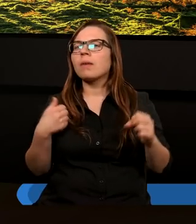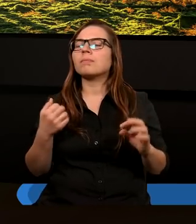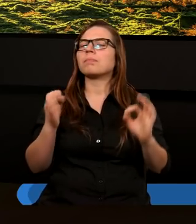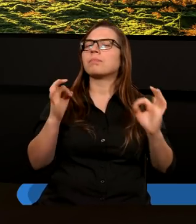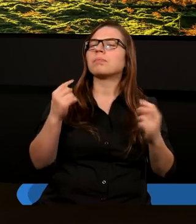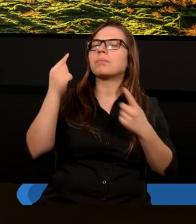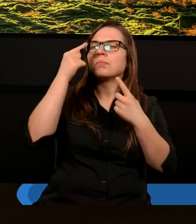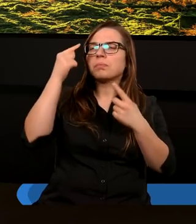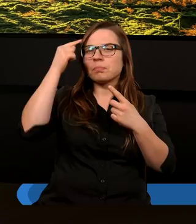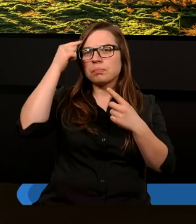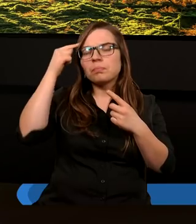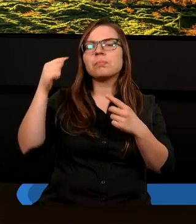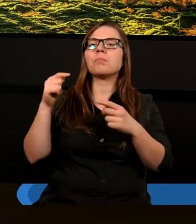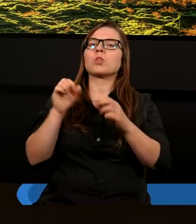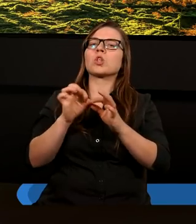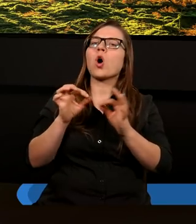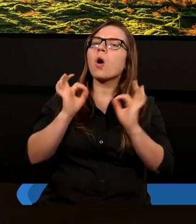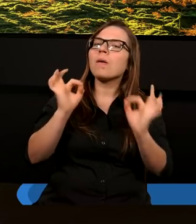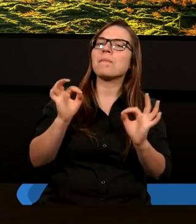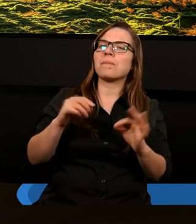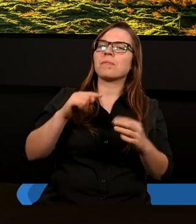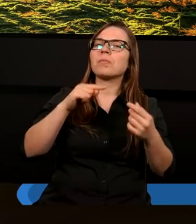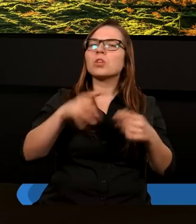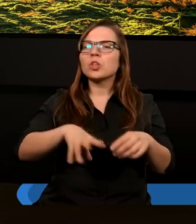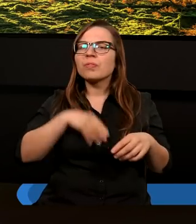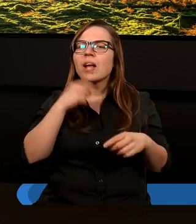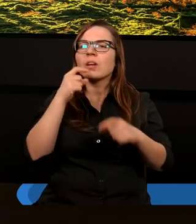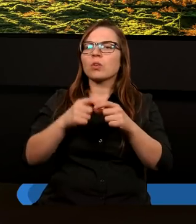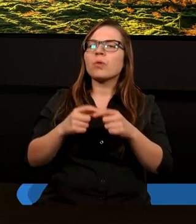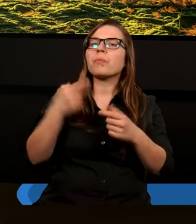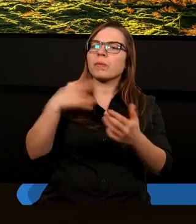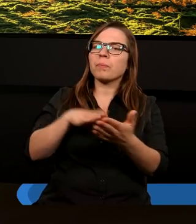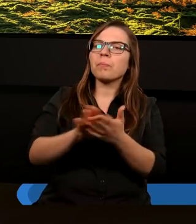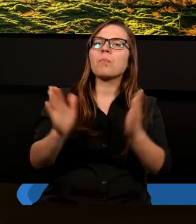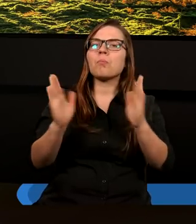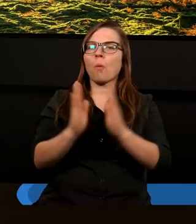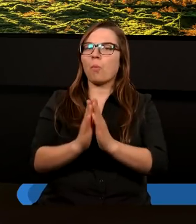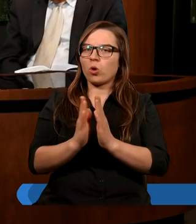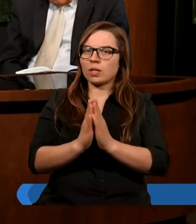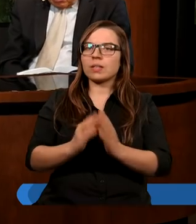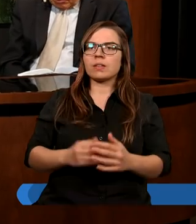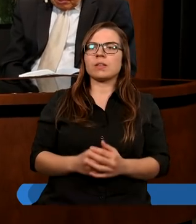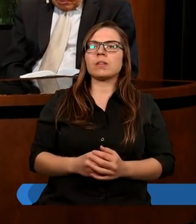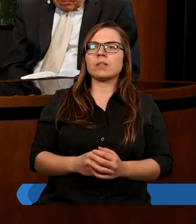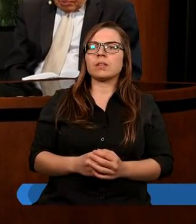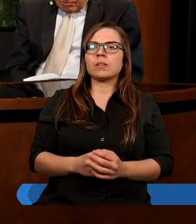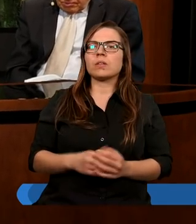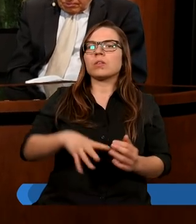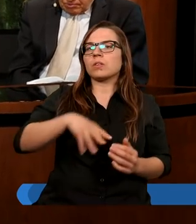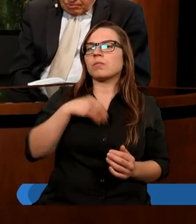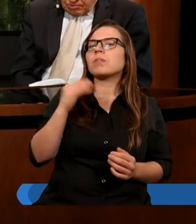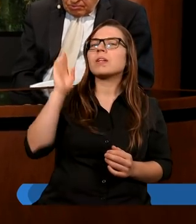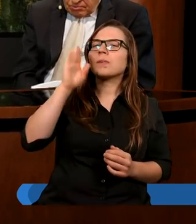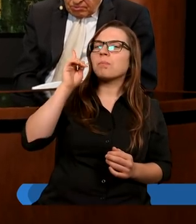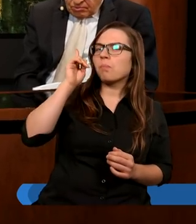odpowiednie podejście do tego, co święte chcielibyśmy się na początku pomodlić. Święty